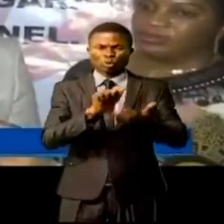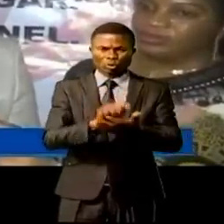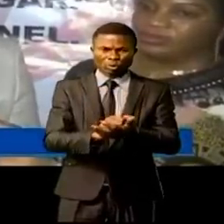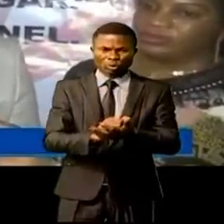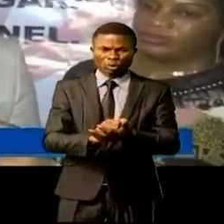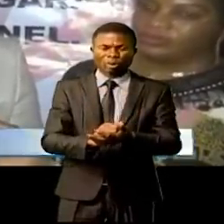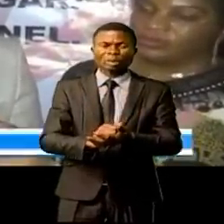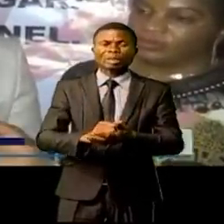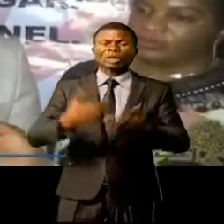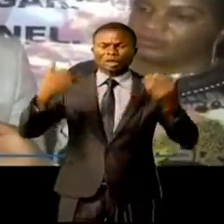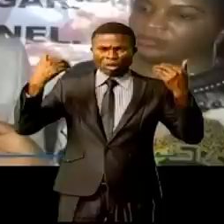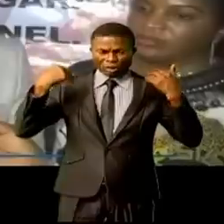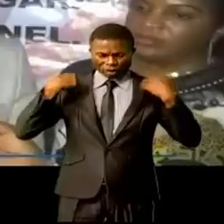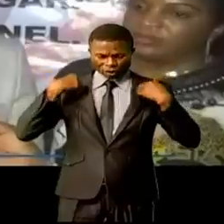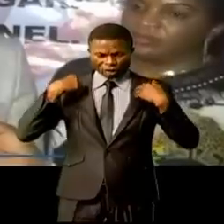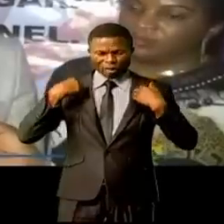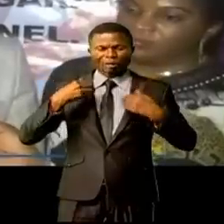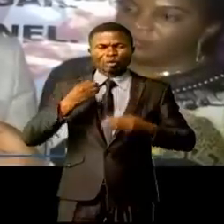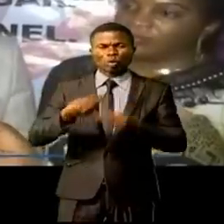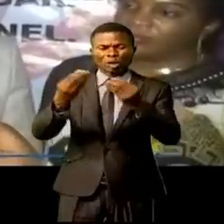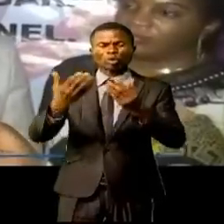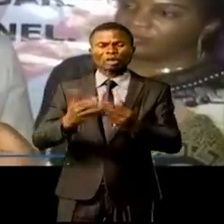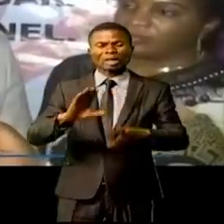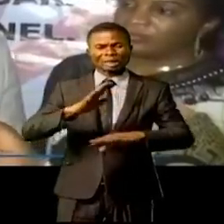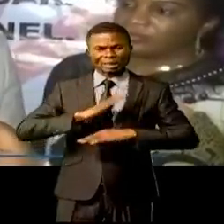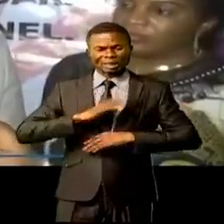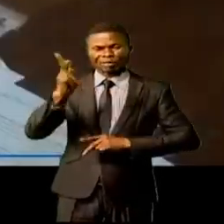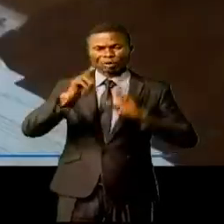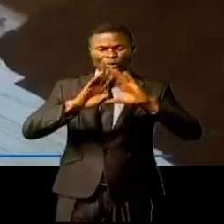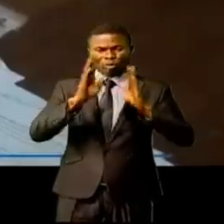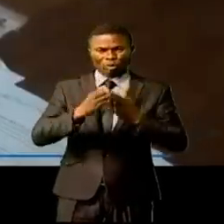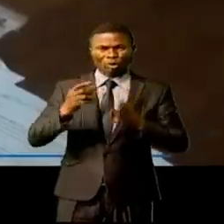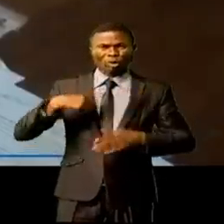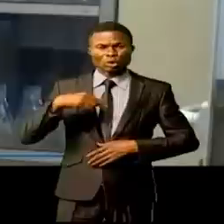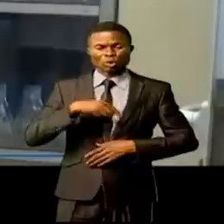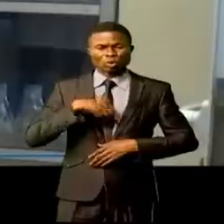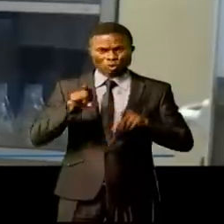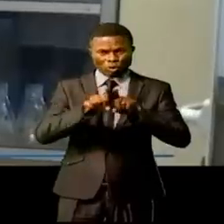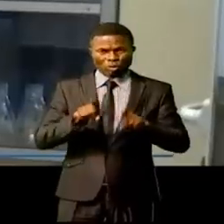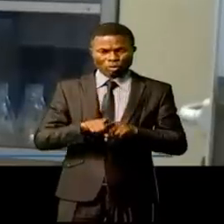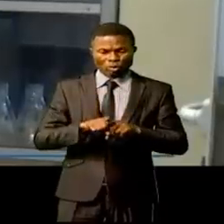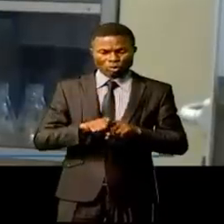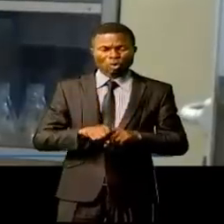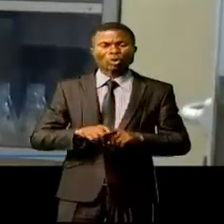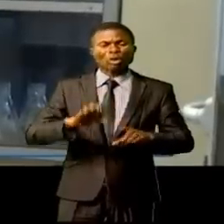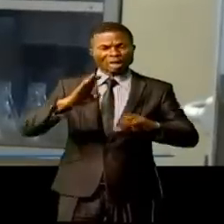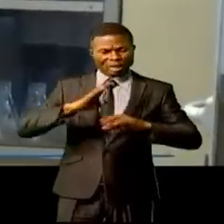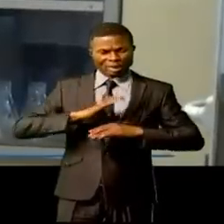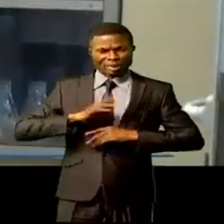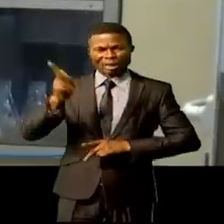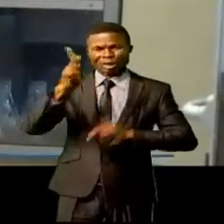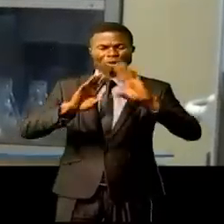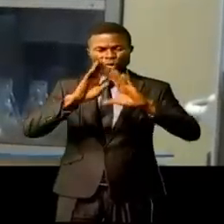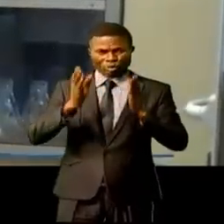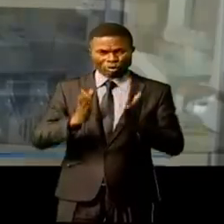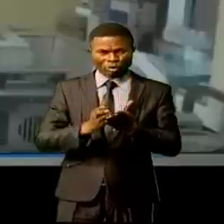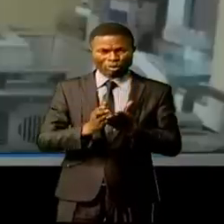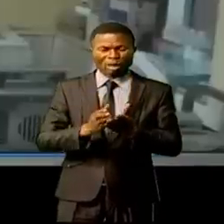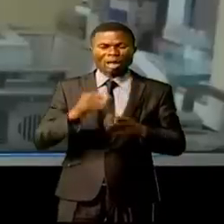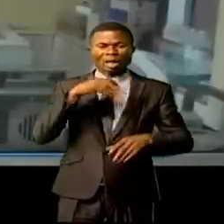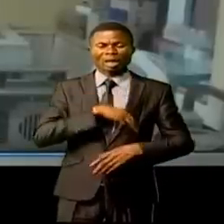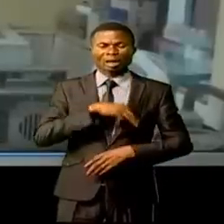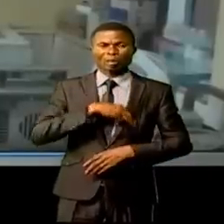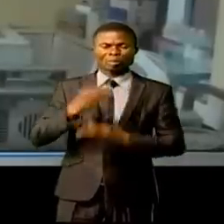le chef est rédivable à la population. Donc nous aussi, à sa place, nous sommes rédivables à la population de par la mission